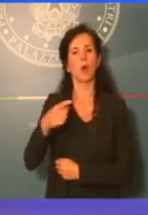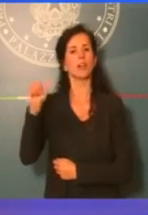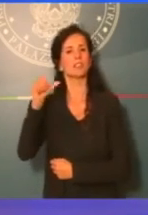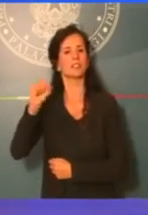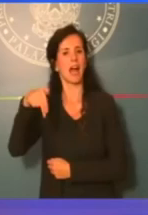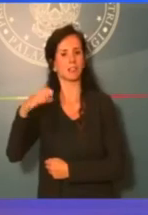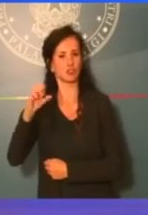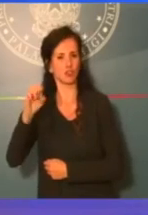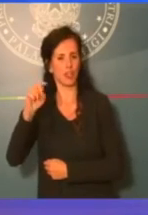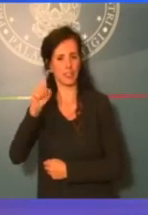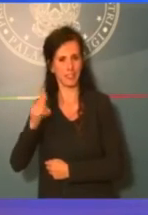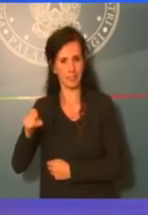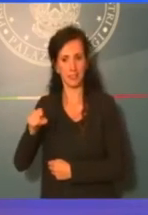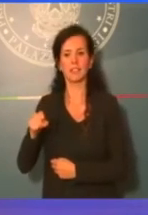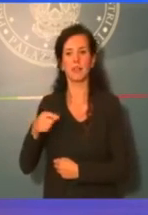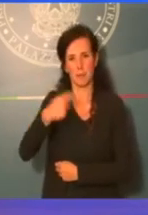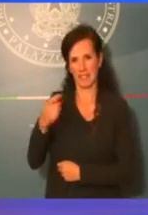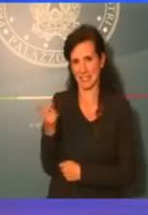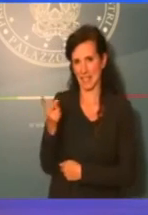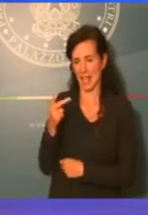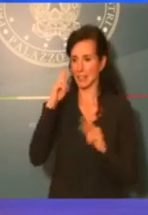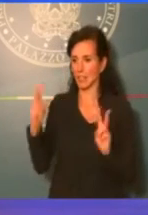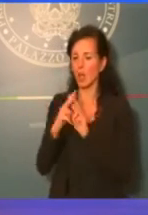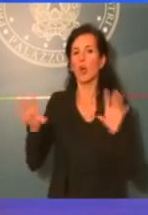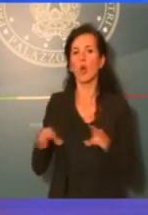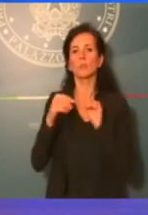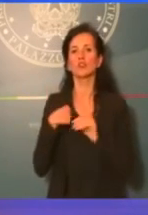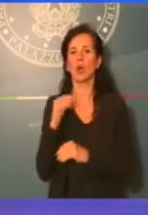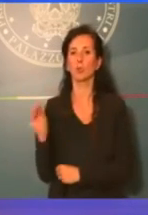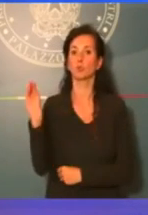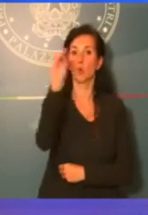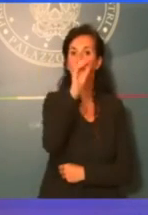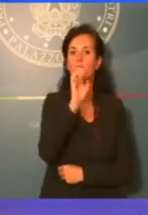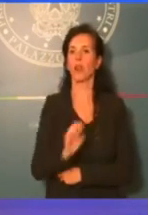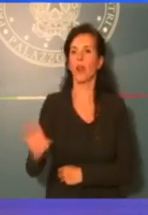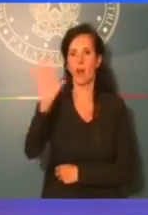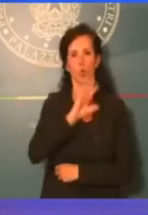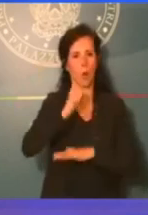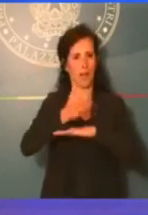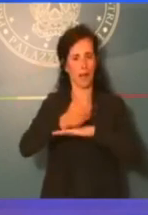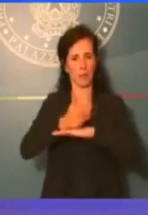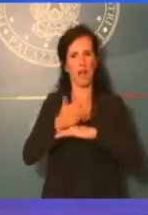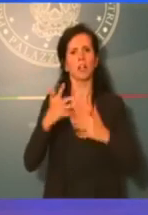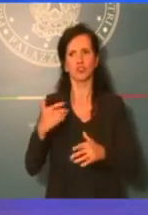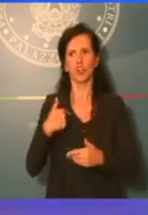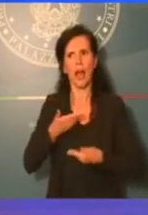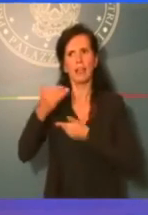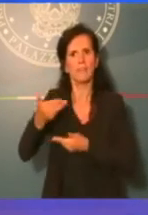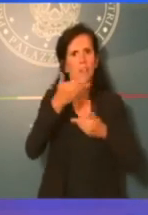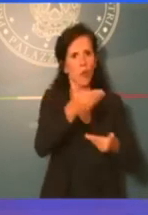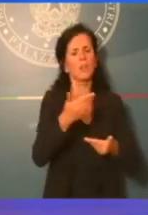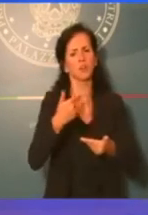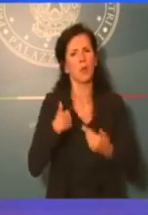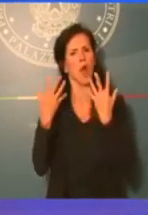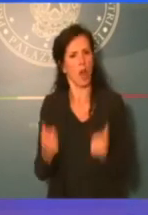con gli omologhi, inizia un tour nelle varie capitali europee, ricevuto vari inviti nelle scorse settimane e ne ho raccolto alcuni, quindi